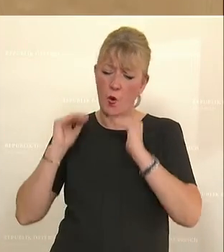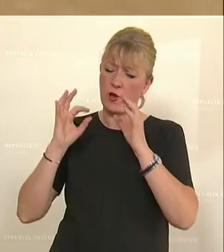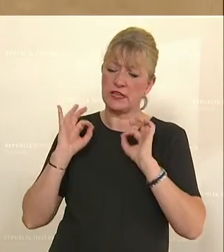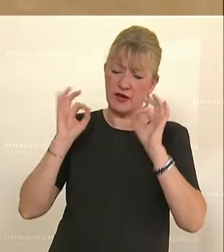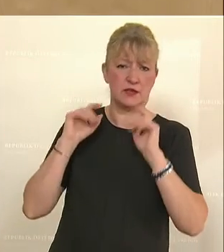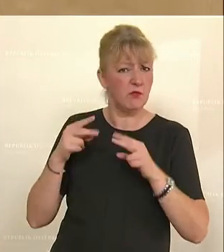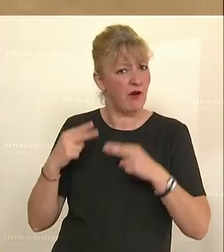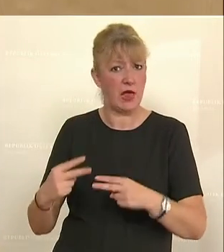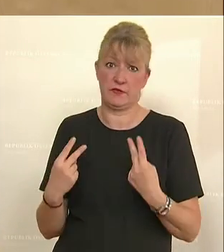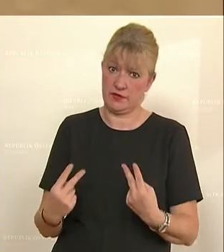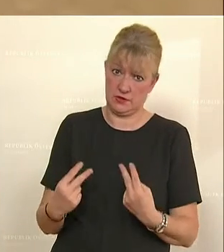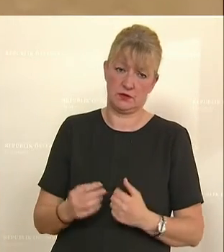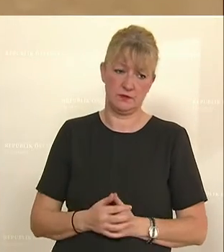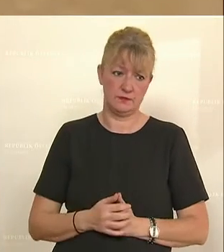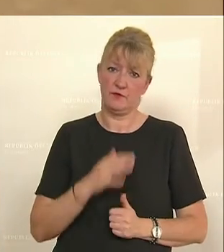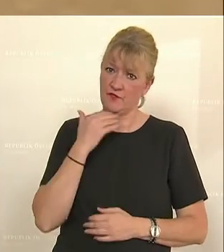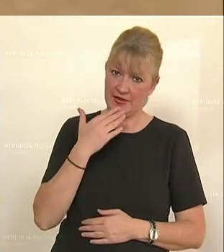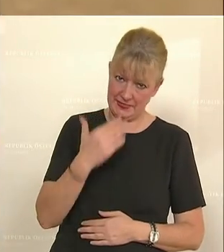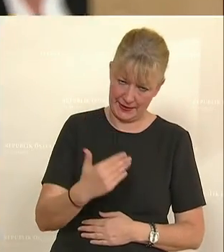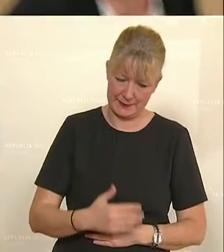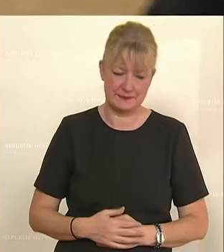weiterhin nachkommen kann. Vielen Dank.